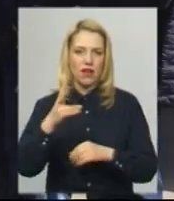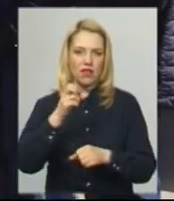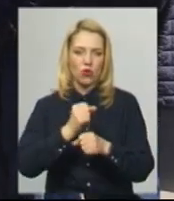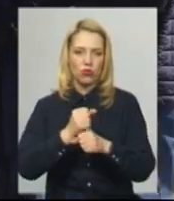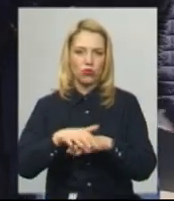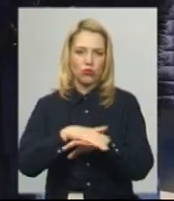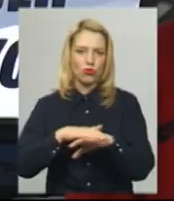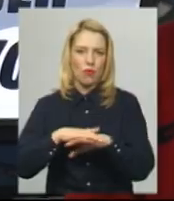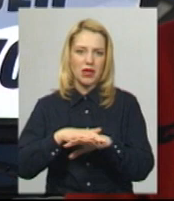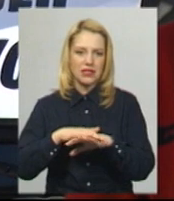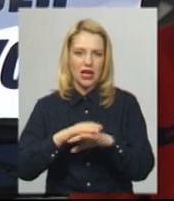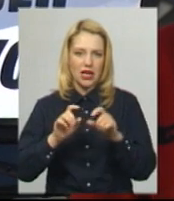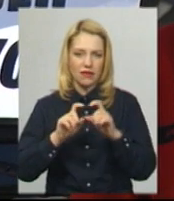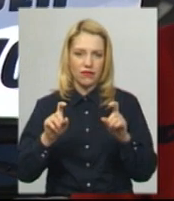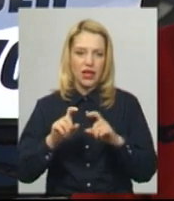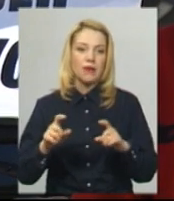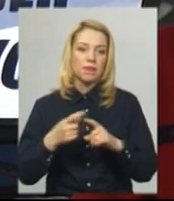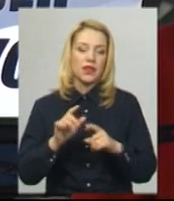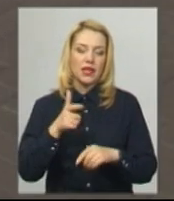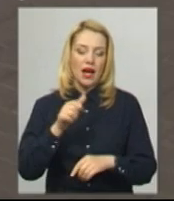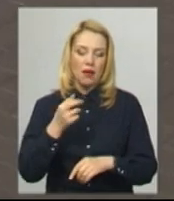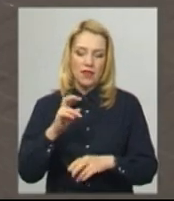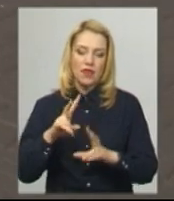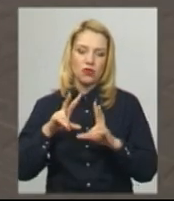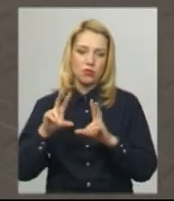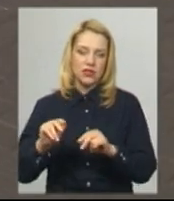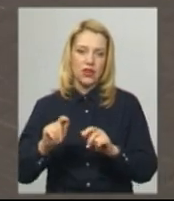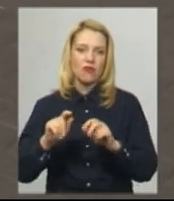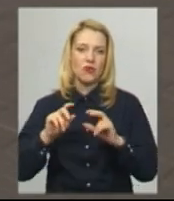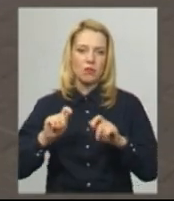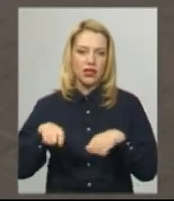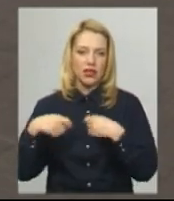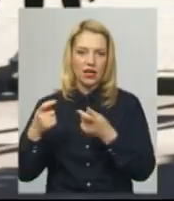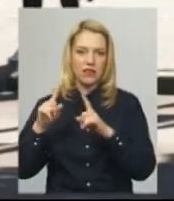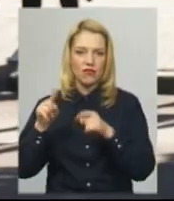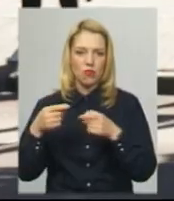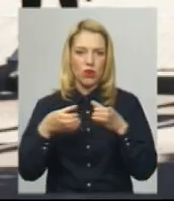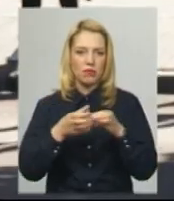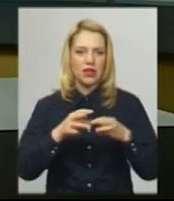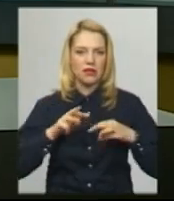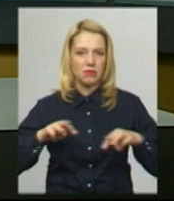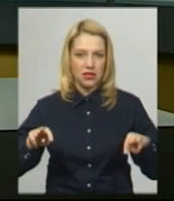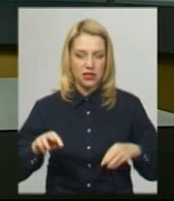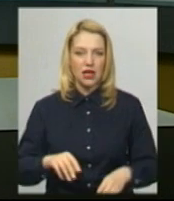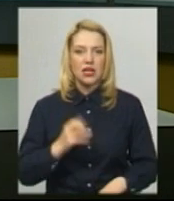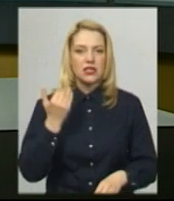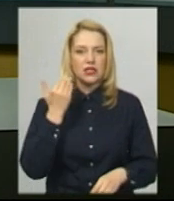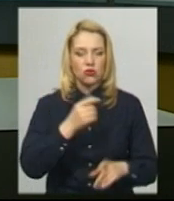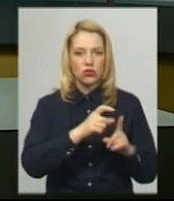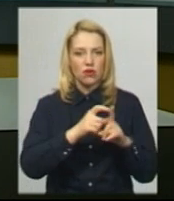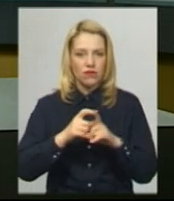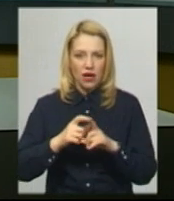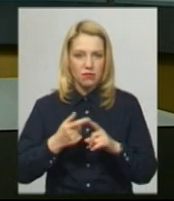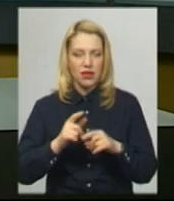ринків. Голова ОДА Дмитро Габінет обіцяв передати вимоги в Кабінет міністрів. За словами Дмитра Габінета, Міністерство